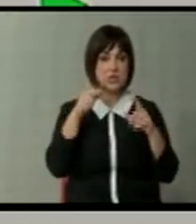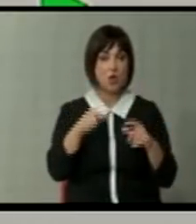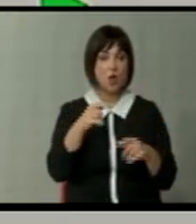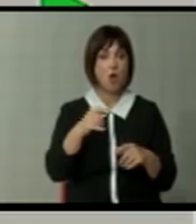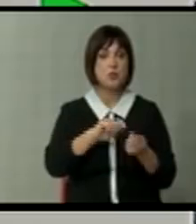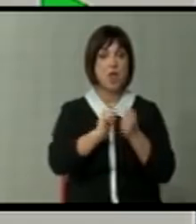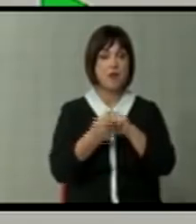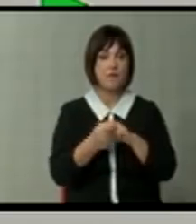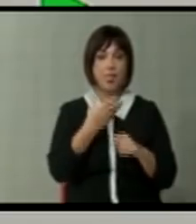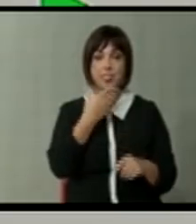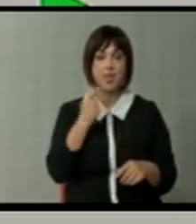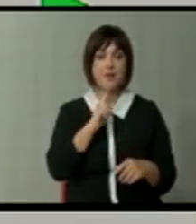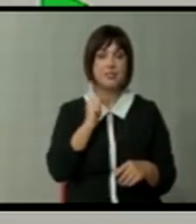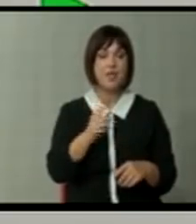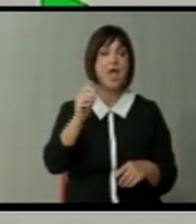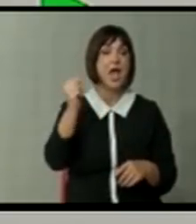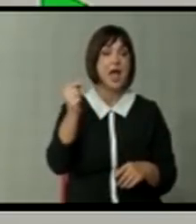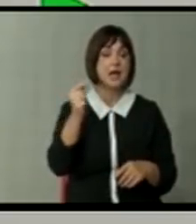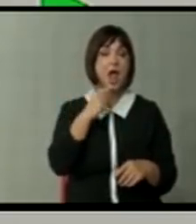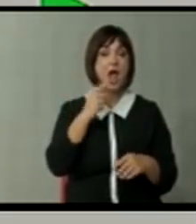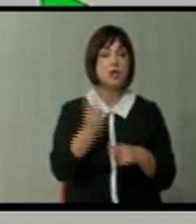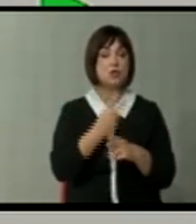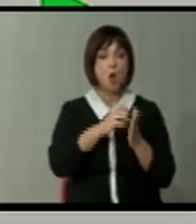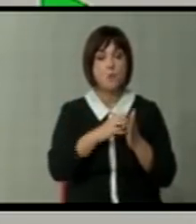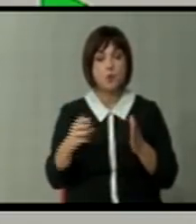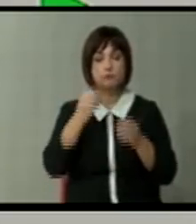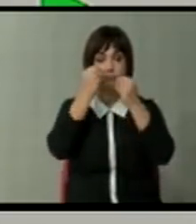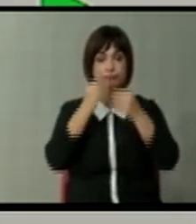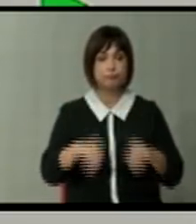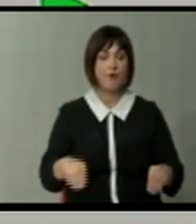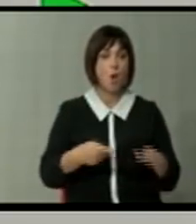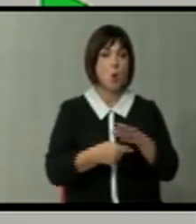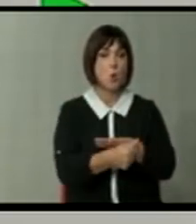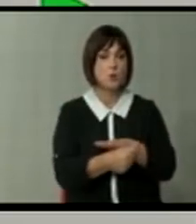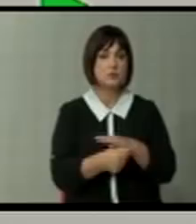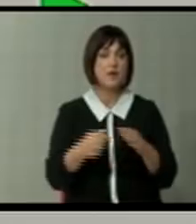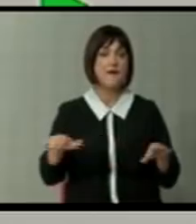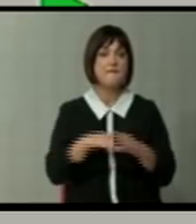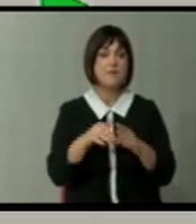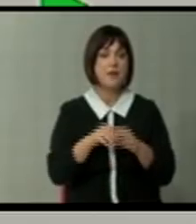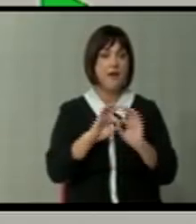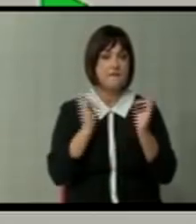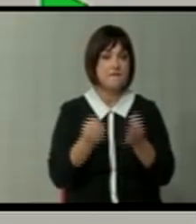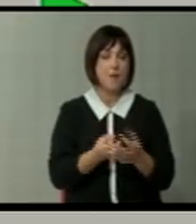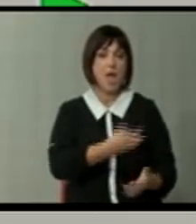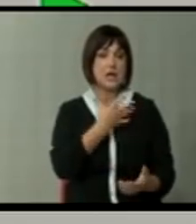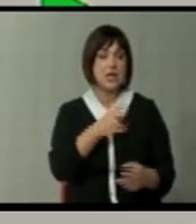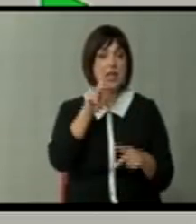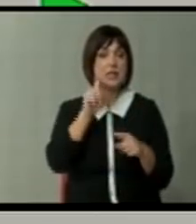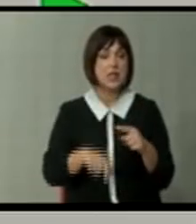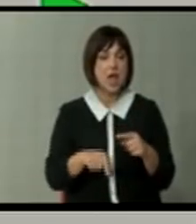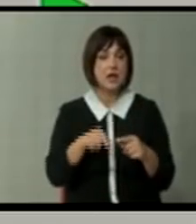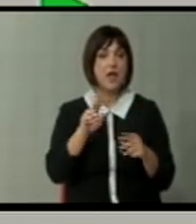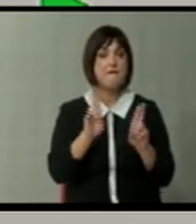реформите ни ранема, државата понатаму продолжува да тоне во корупција, во непотизам, во криминали. За накрање ван